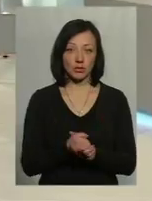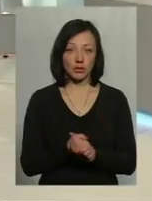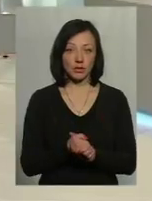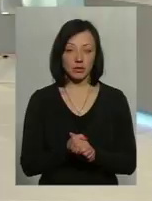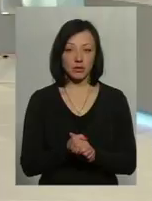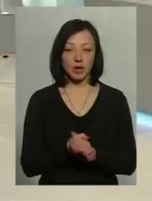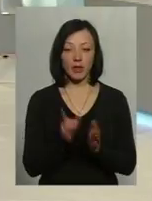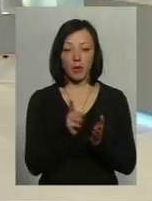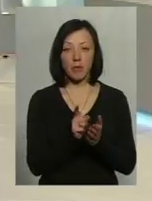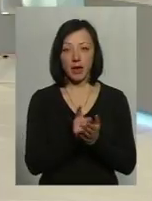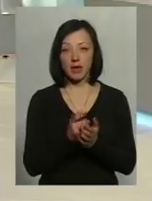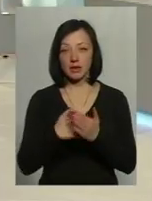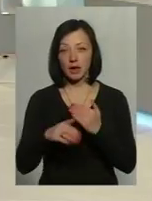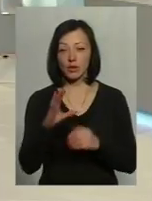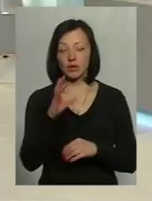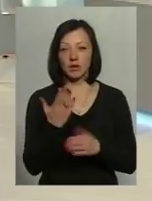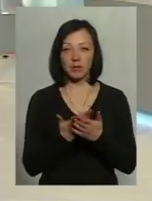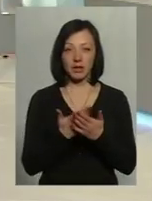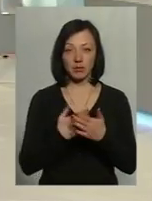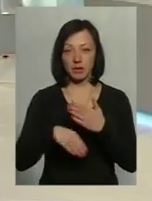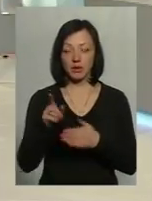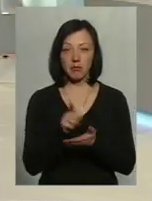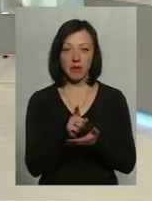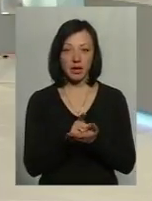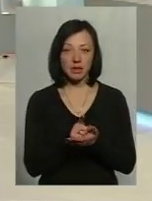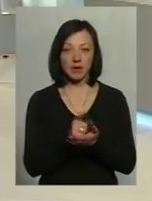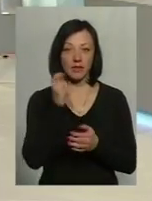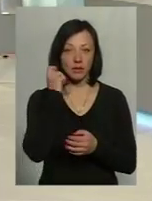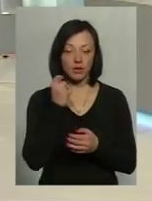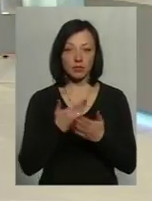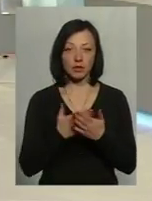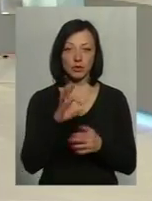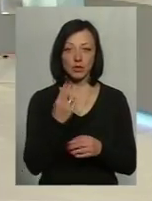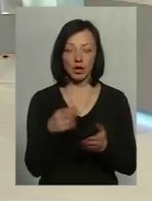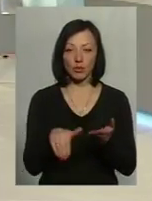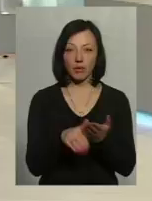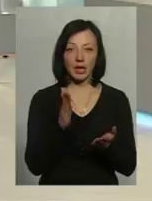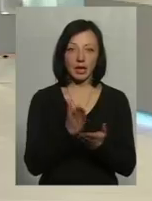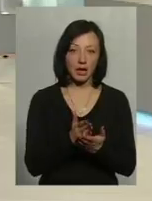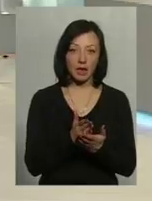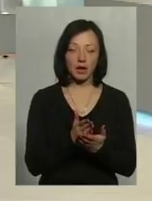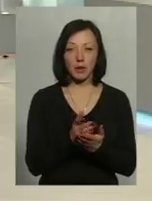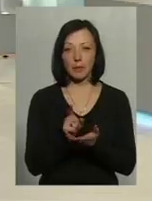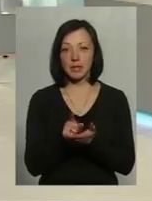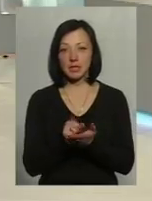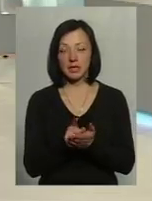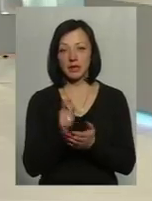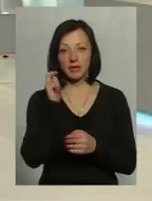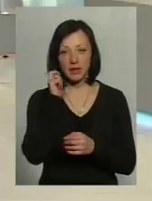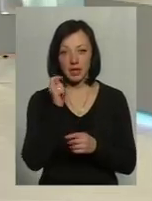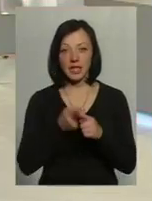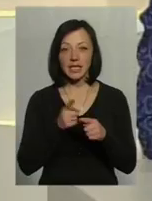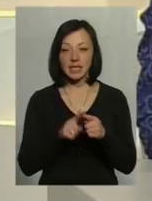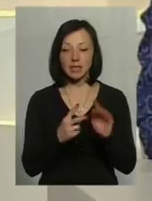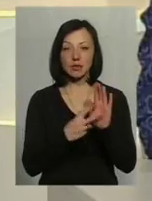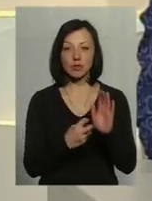Виходить на пенсію, приходить вік соціальний, якщо по віку вже прийшло, і соціальна допомога якась є, пенсійний соцзахист платить. Тобто